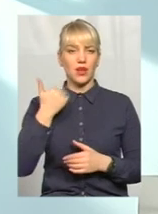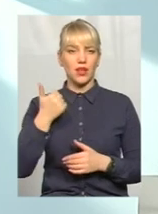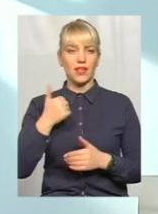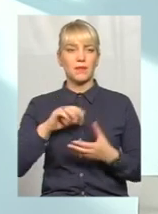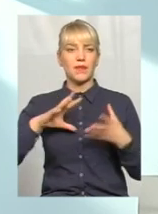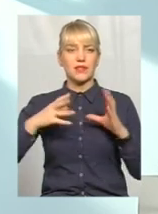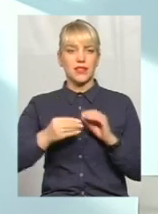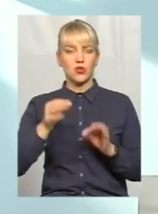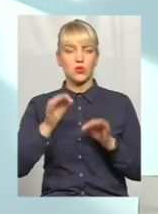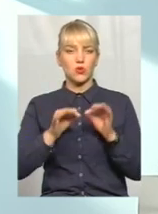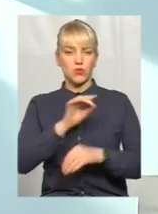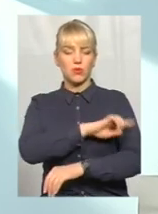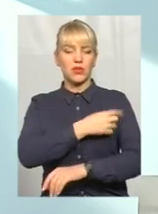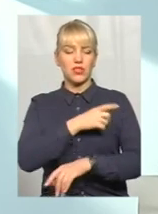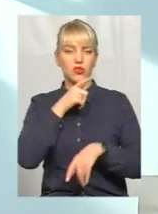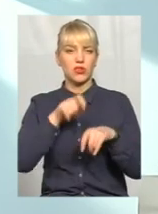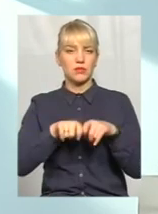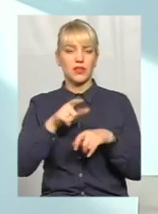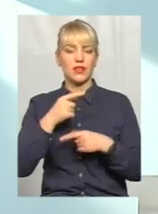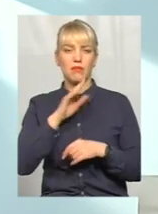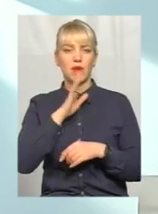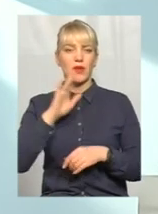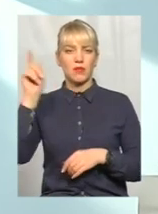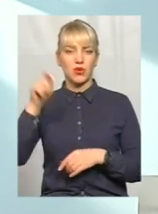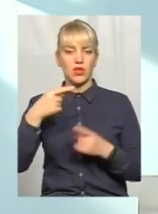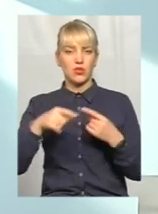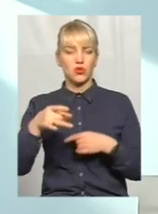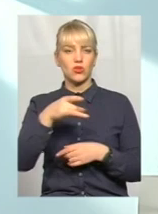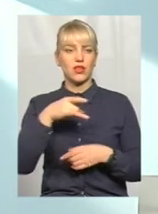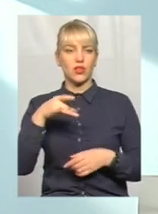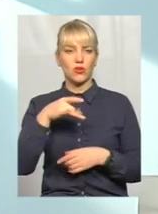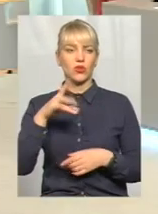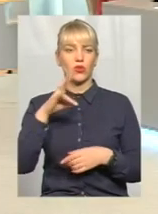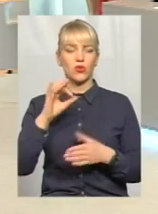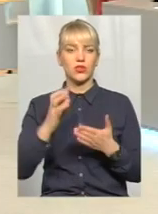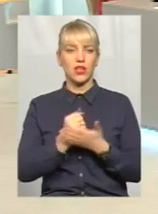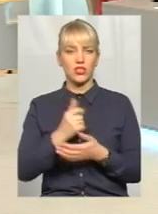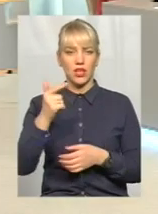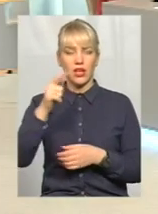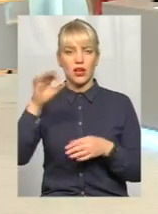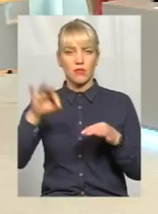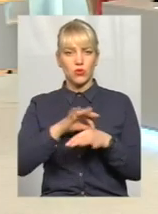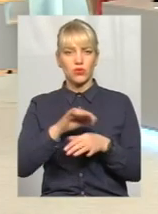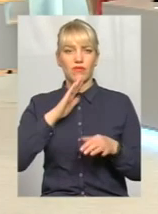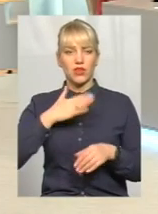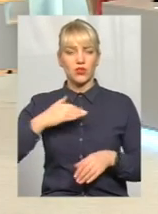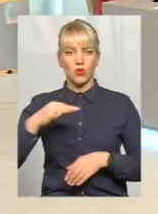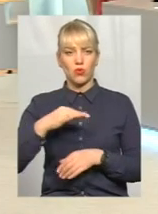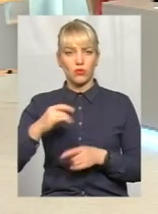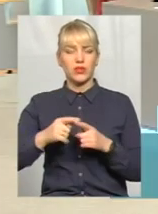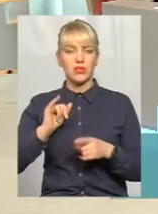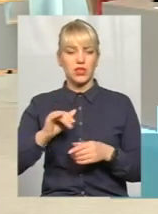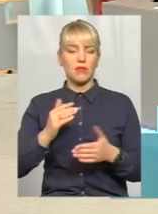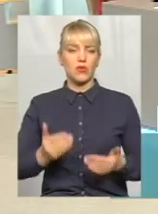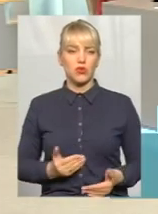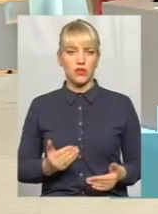заключення судово-медичної експертизи, там, де приїхала мама з іншого регіону, але знайшла співмешканця з нашої області, вони проживають в одному з міст